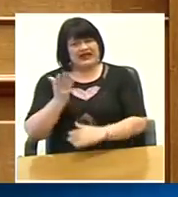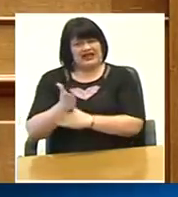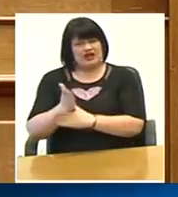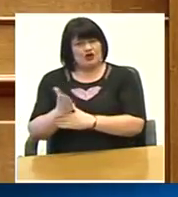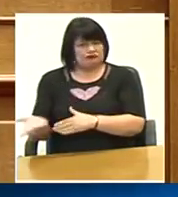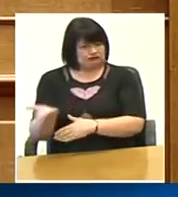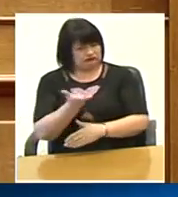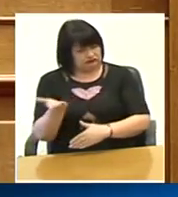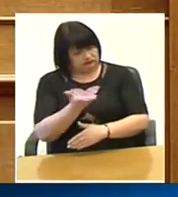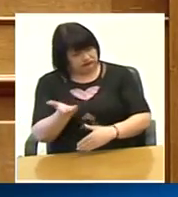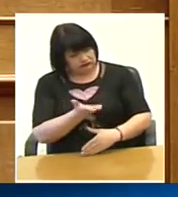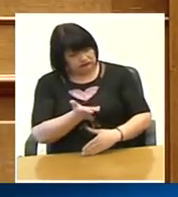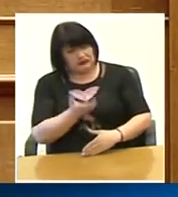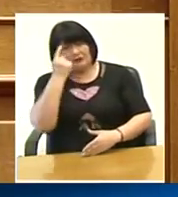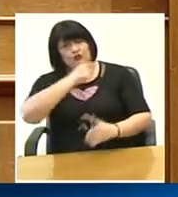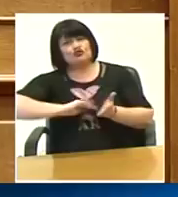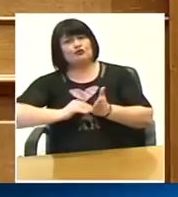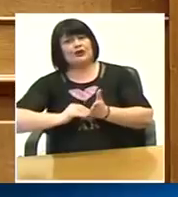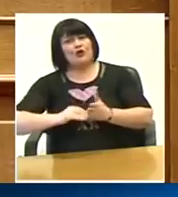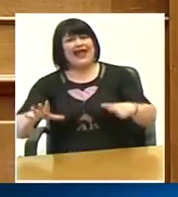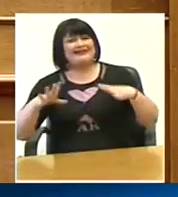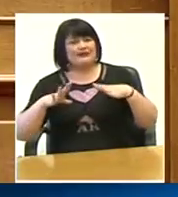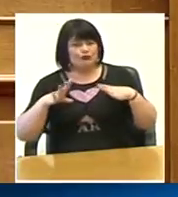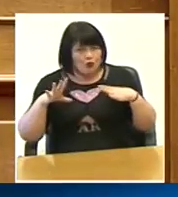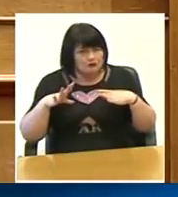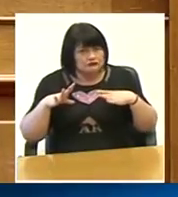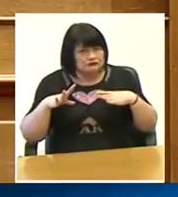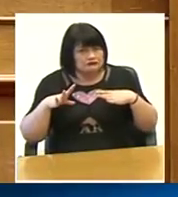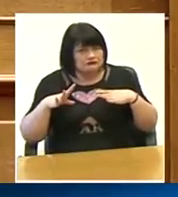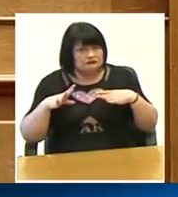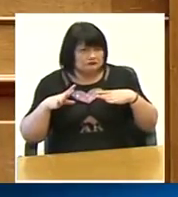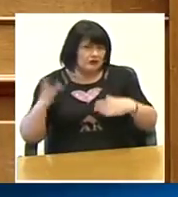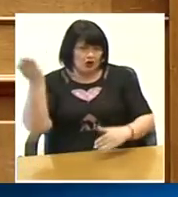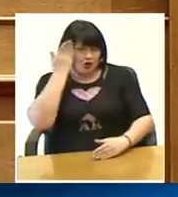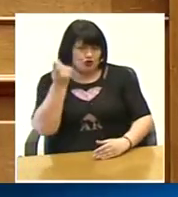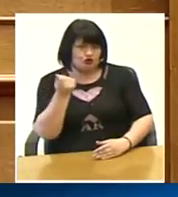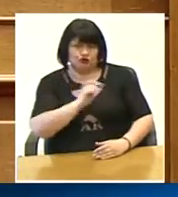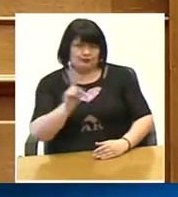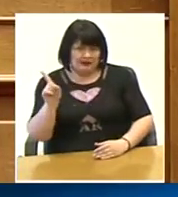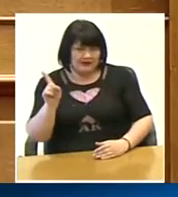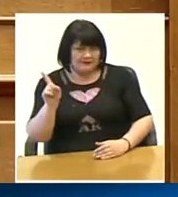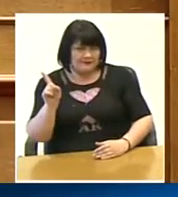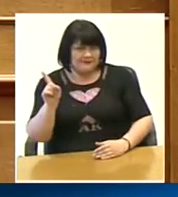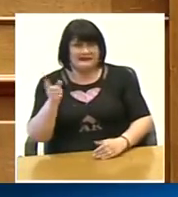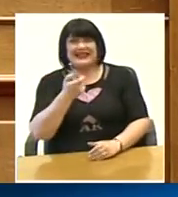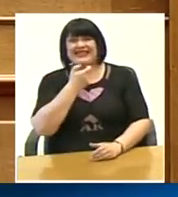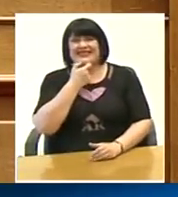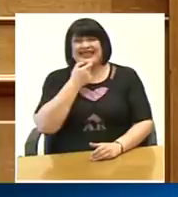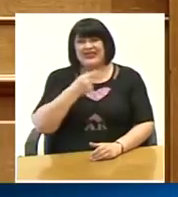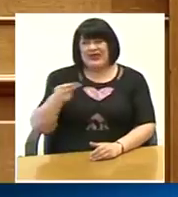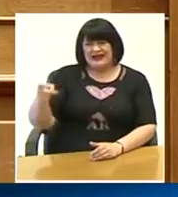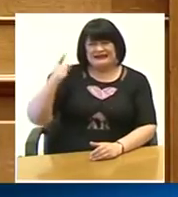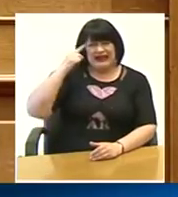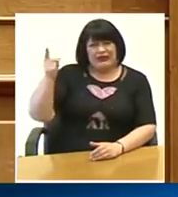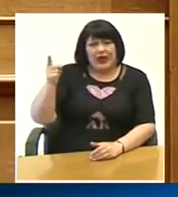να τους δώσουν και το προσωπικό δηλαδή να μην έχουν ούτε εργατικό κόστος δηλαδή η Θάτσερο χρειά μπροστά σε αυτή τη σύλληψη